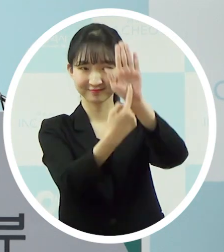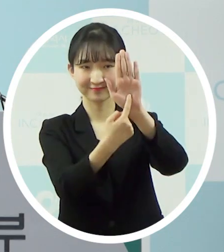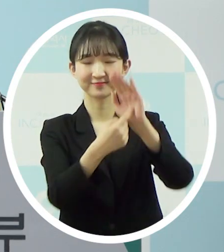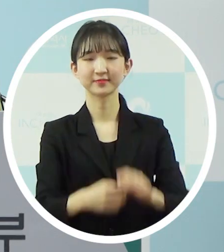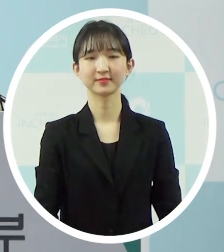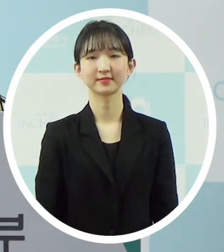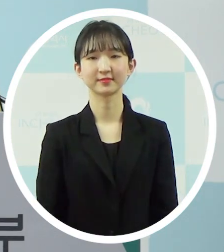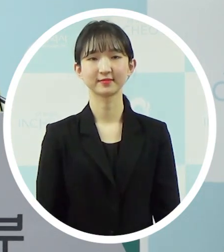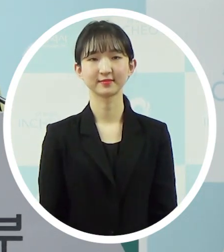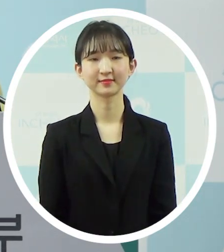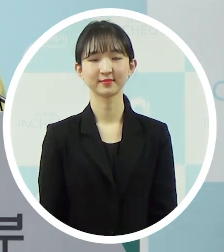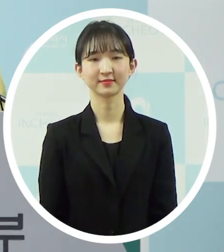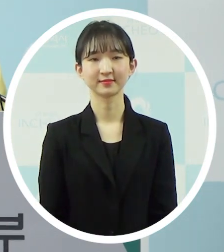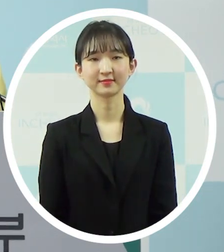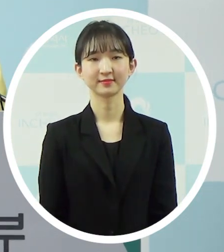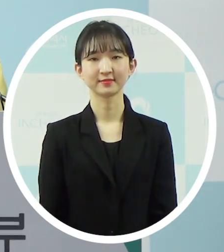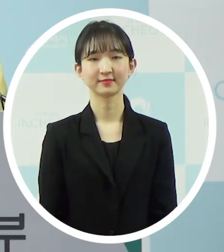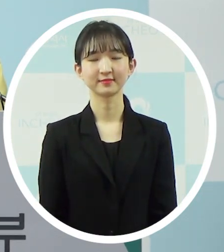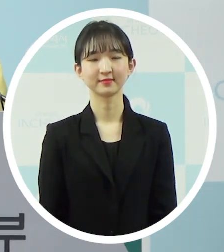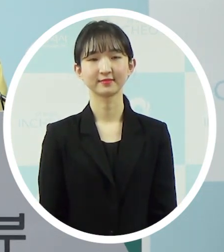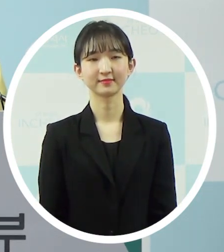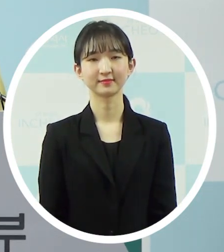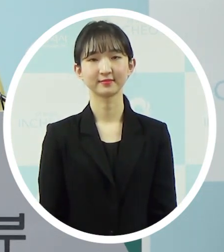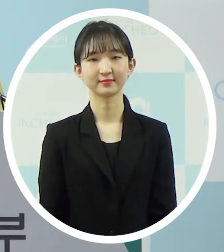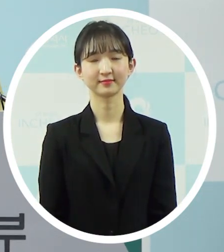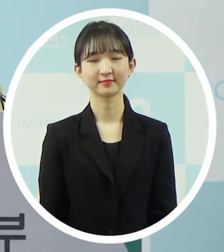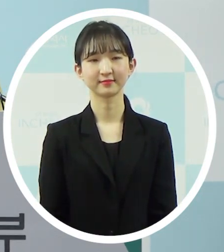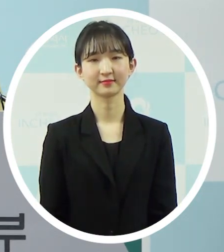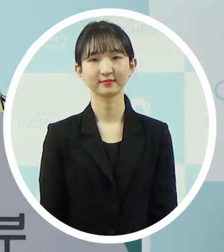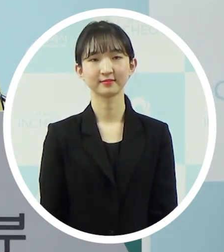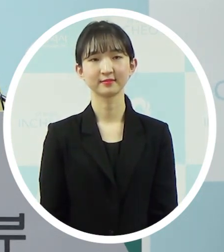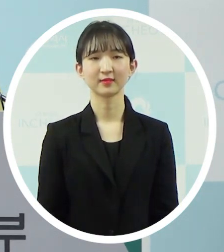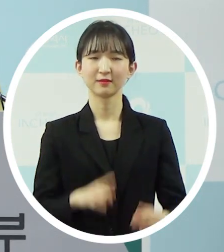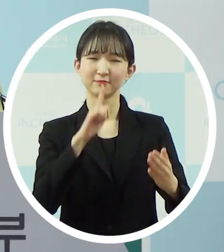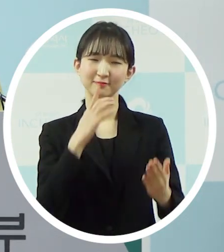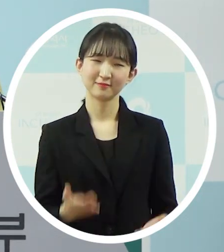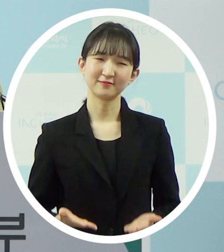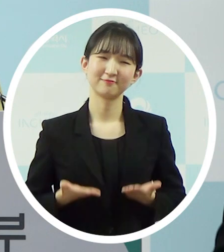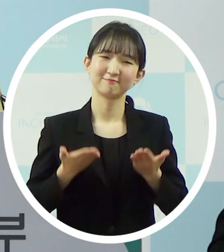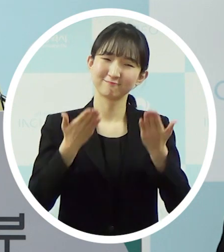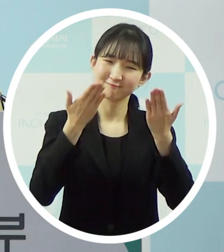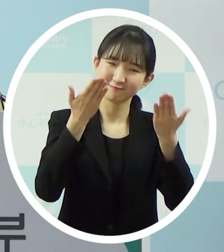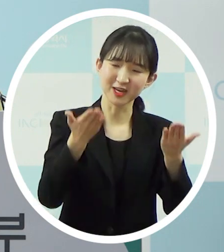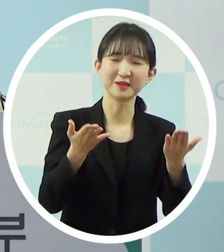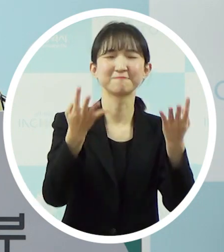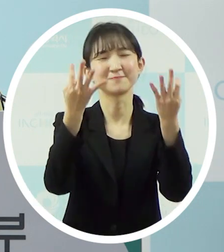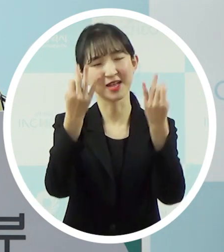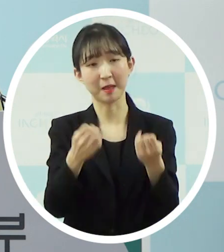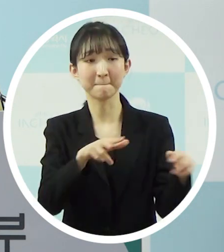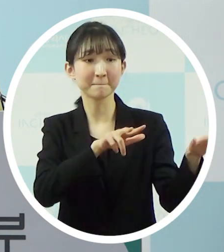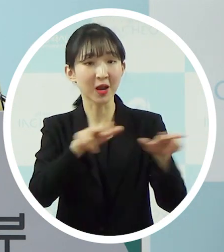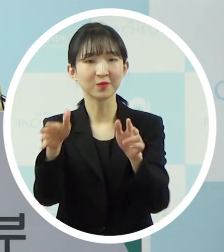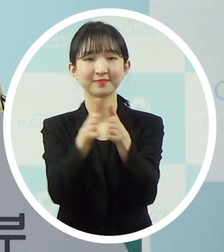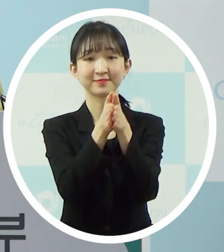네, 제가 그냥 말씀드릴 게 많아서 그냥 바로 하겠습니다.